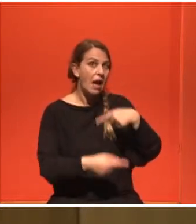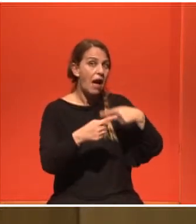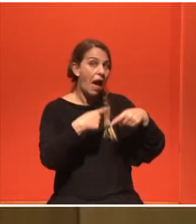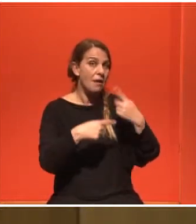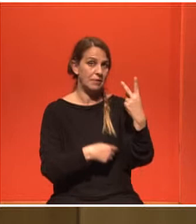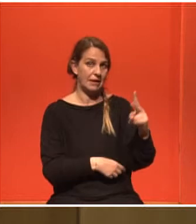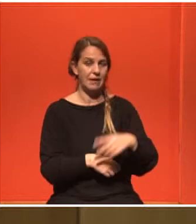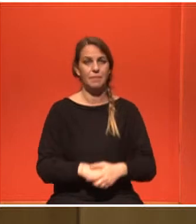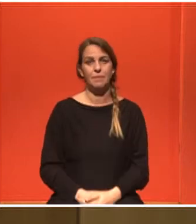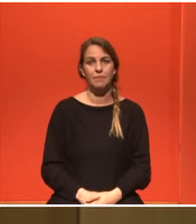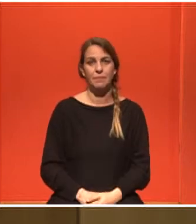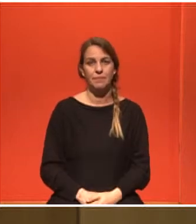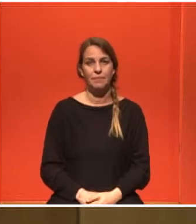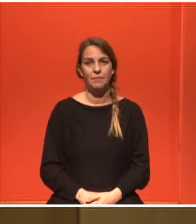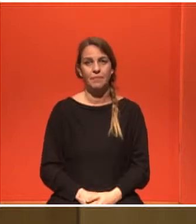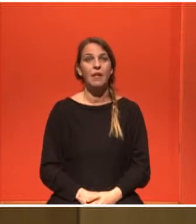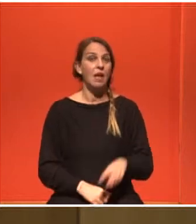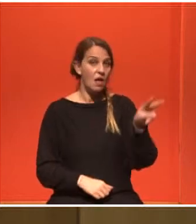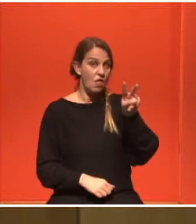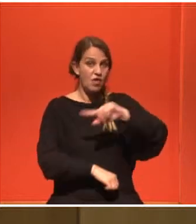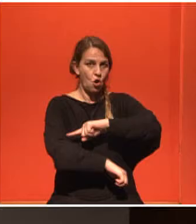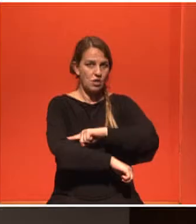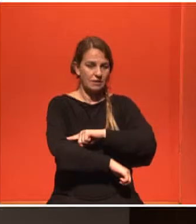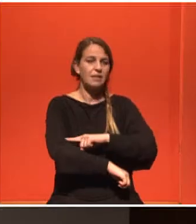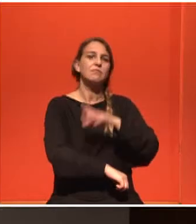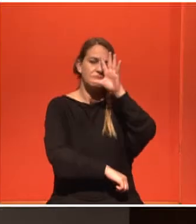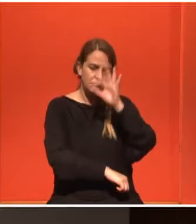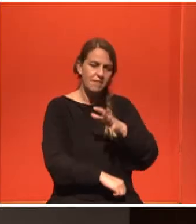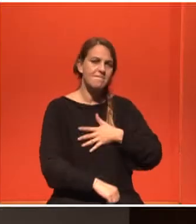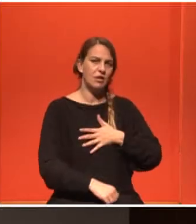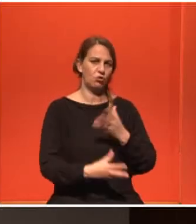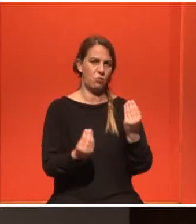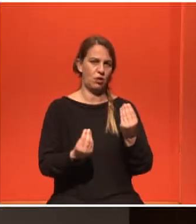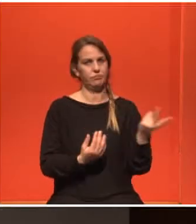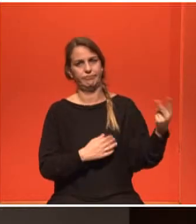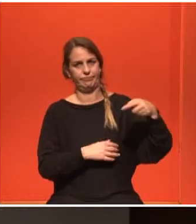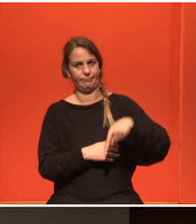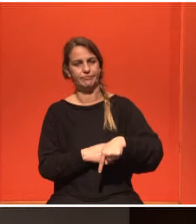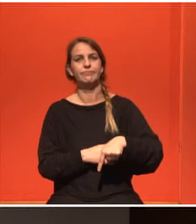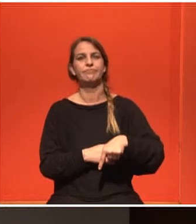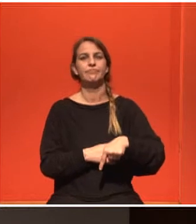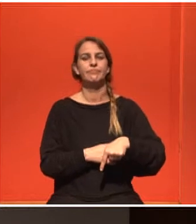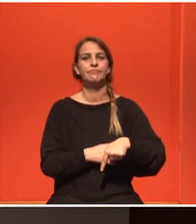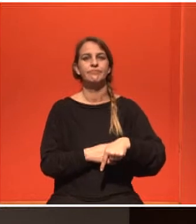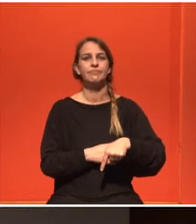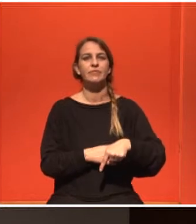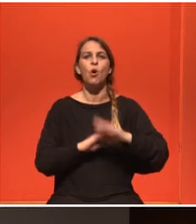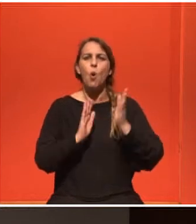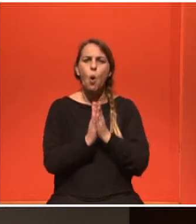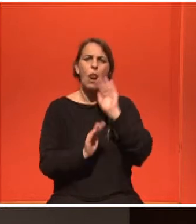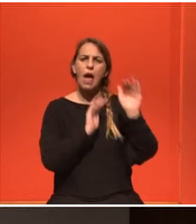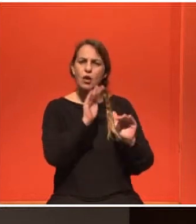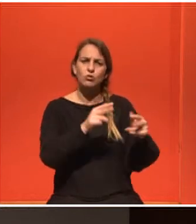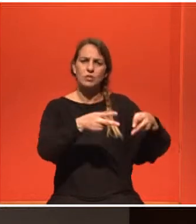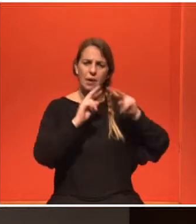Και πριν σας ευχαριστήσω πάρα πολύ, κύριε Καθηγητά, κύριε Ακρίβο, που είσαστε κοντά μας, και στις ερωτήσεις που απαντήσαμε,